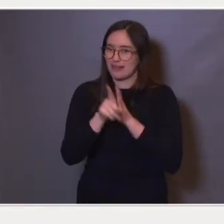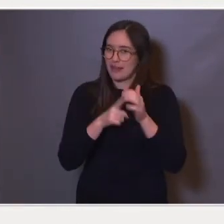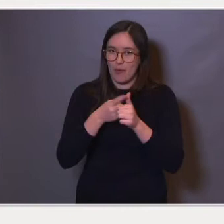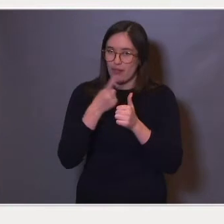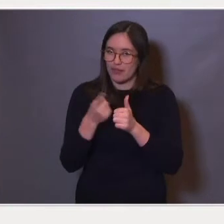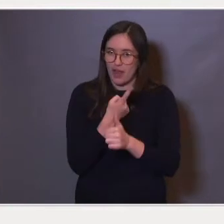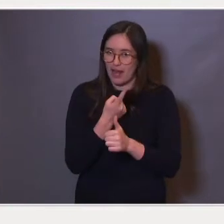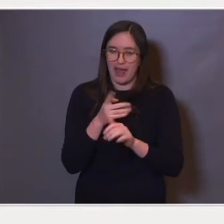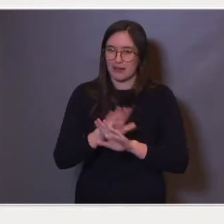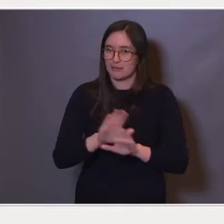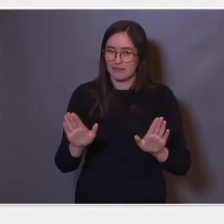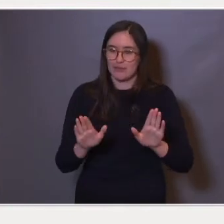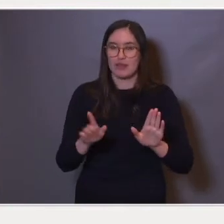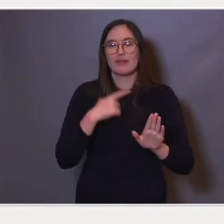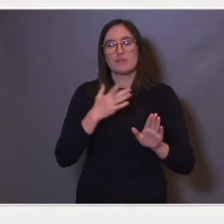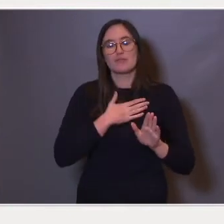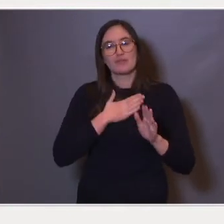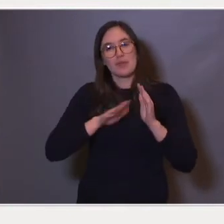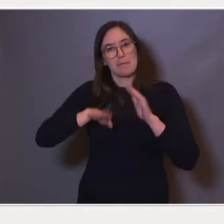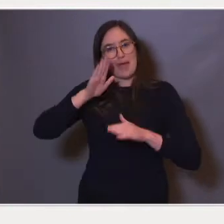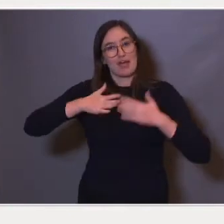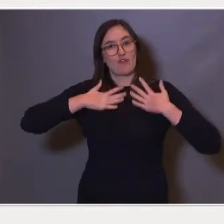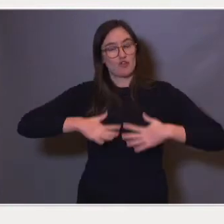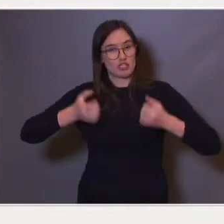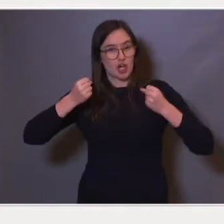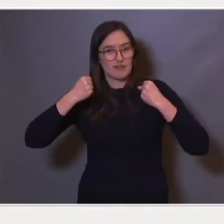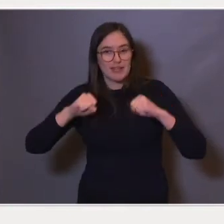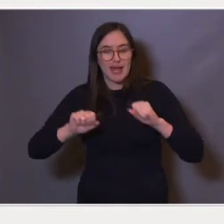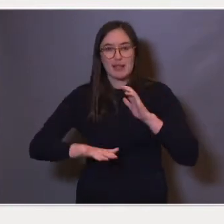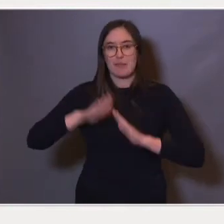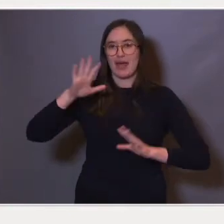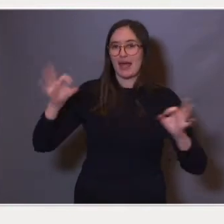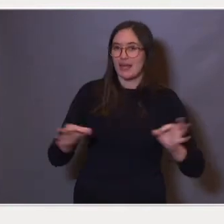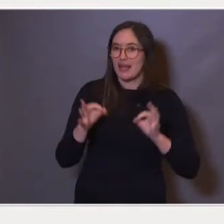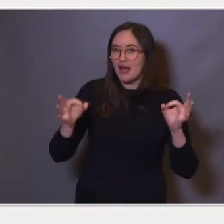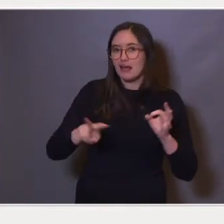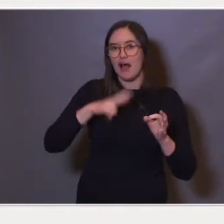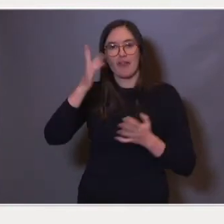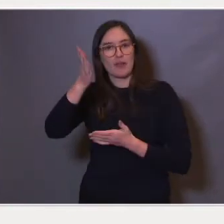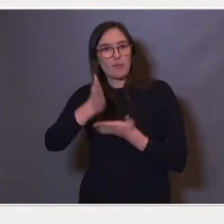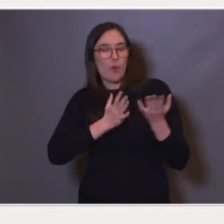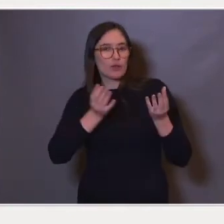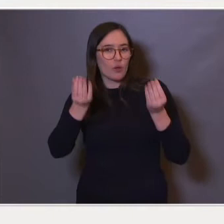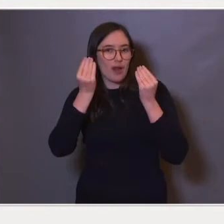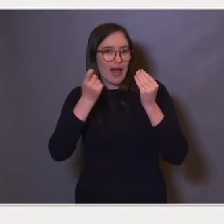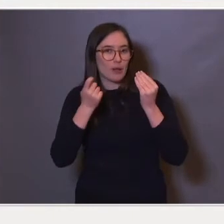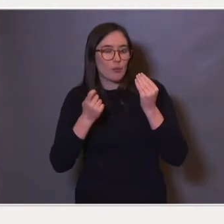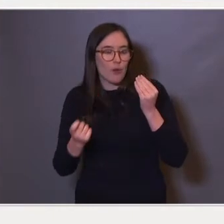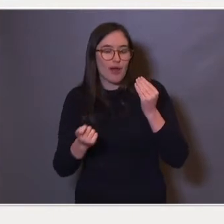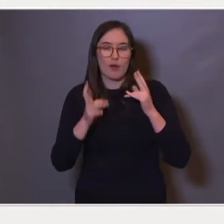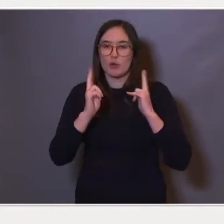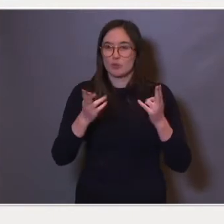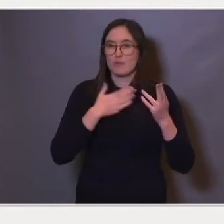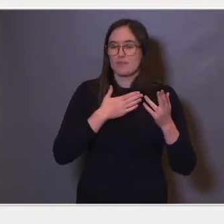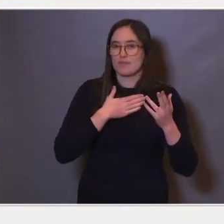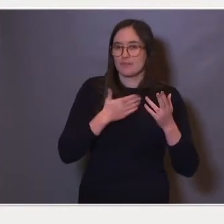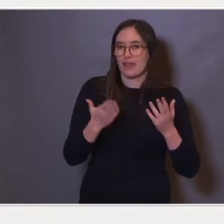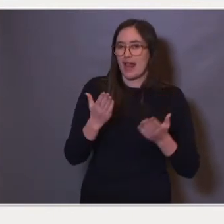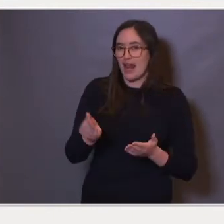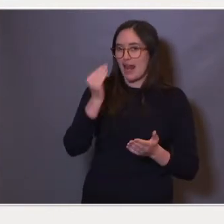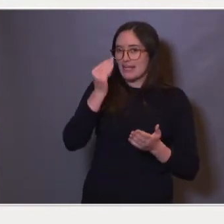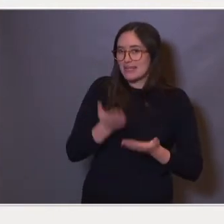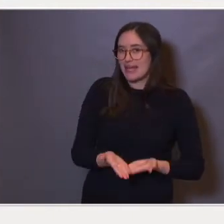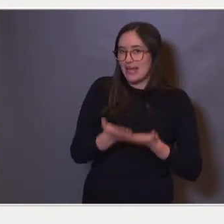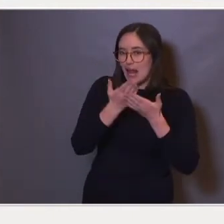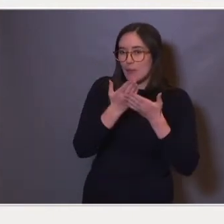Det skal åpne for mer fysisk aktivitet, mer lek og andre former for læring. Det skal åpne for lekshjelp, og for at man skal